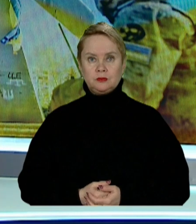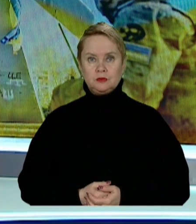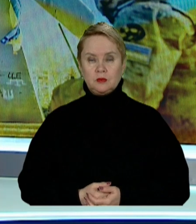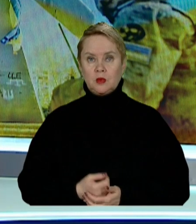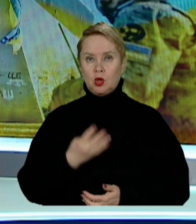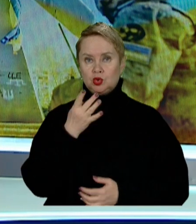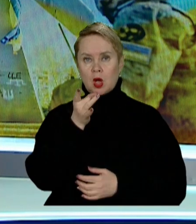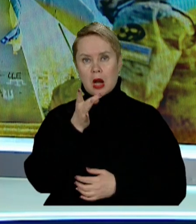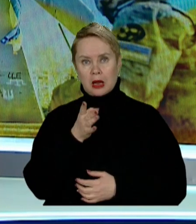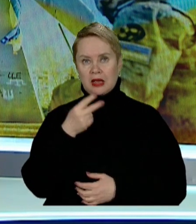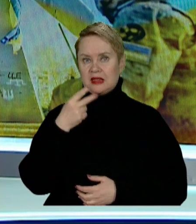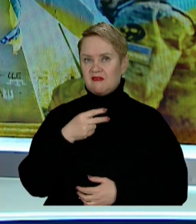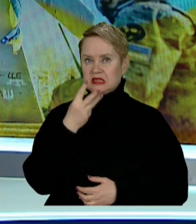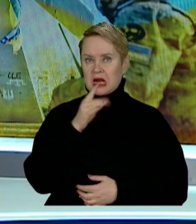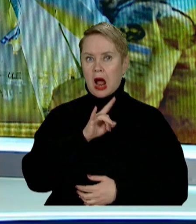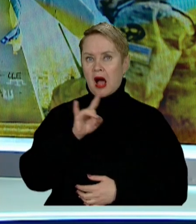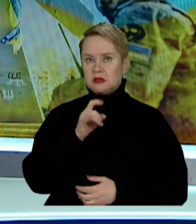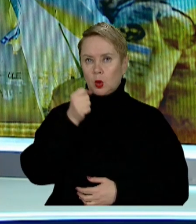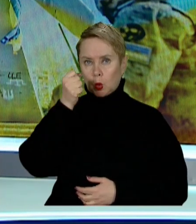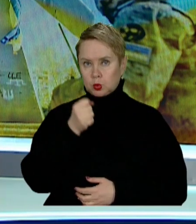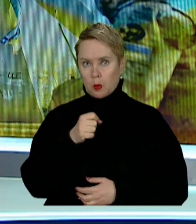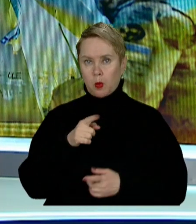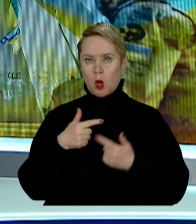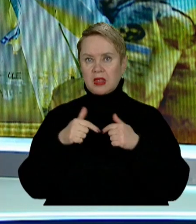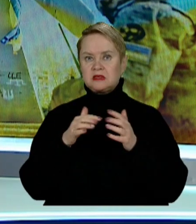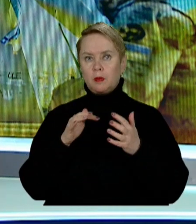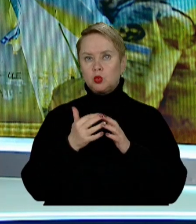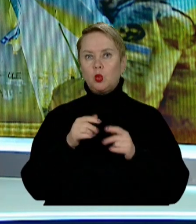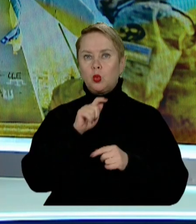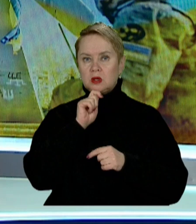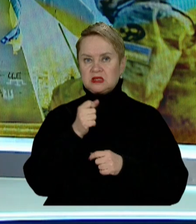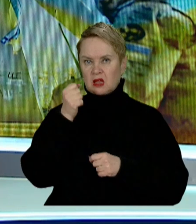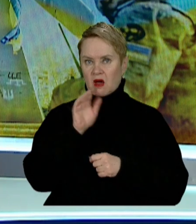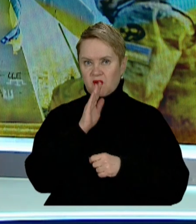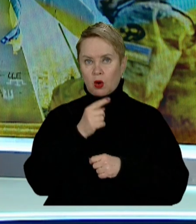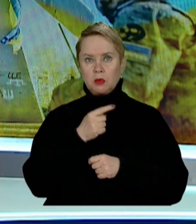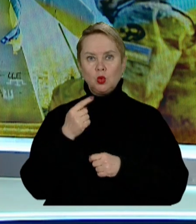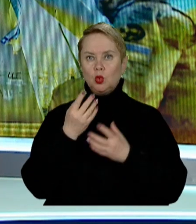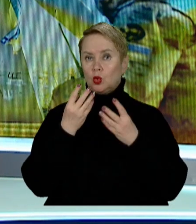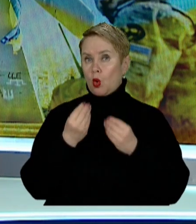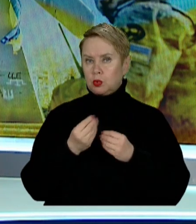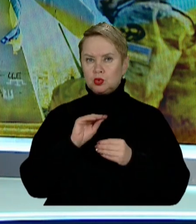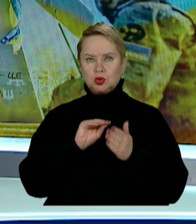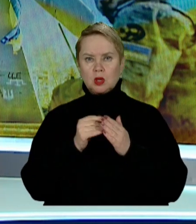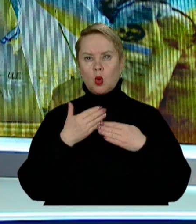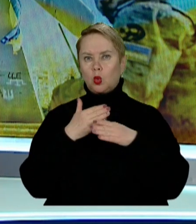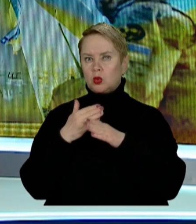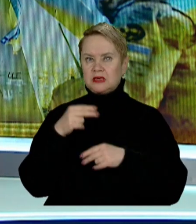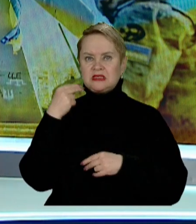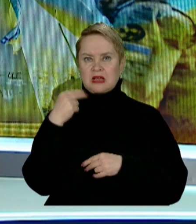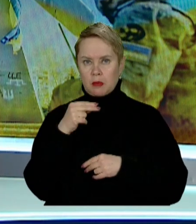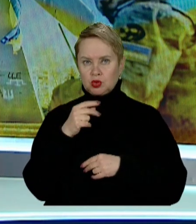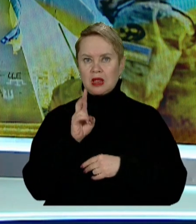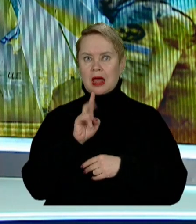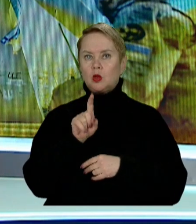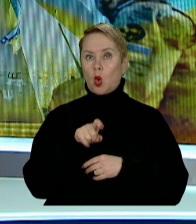Чотири ракетні та 23 авіаційні удари по населених пунктах України завдав ворог минулої доби. Численні руйнування у Запоріжжі